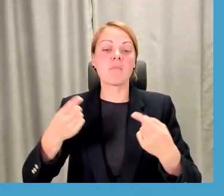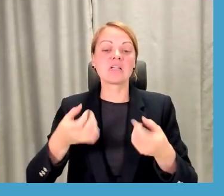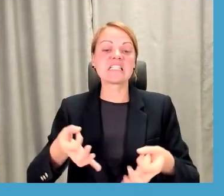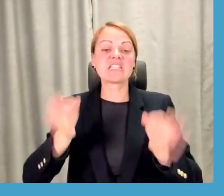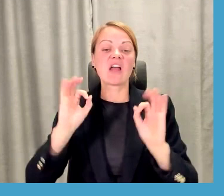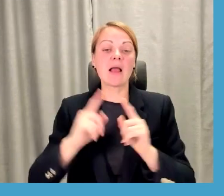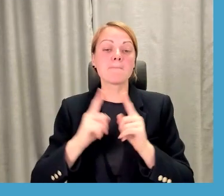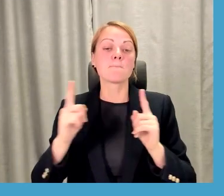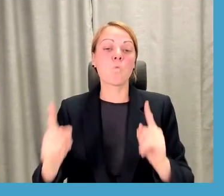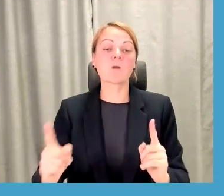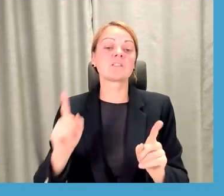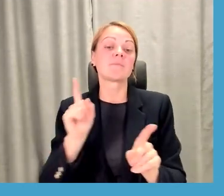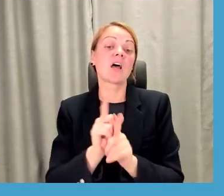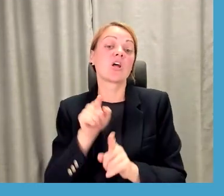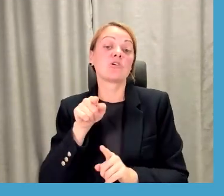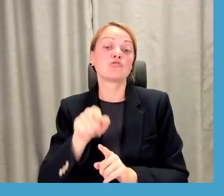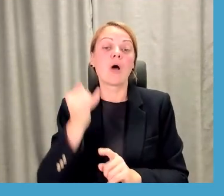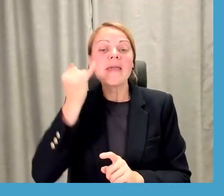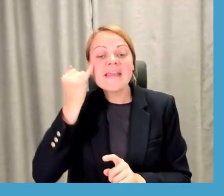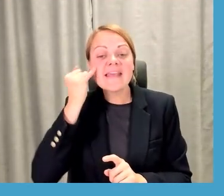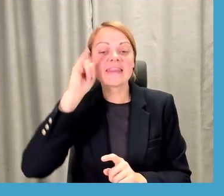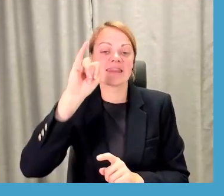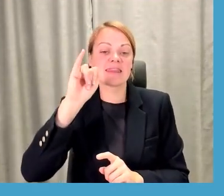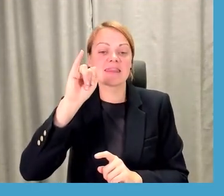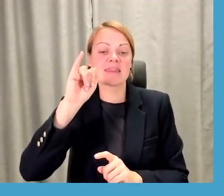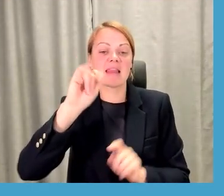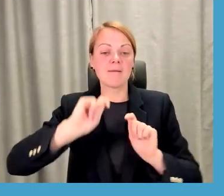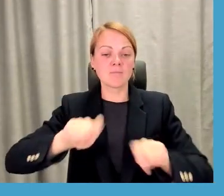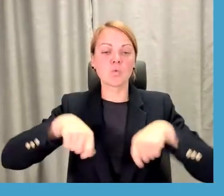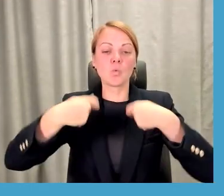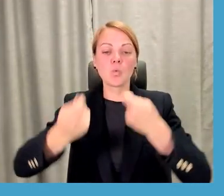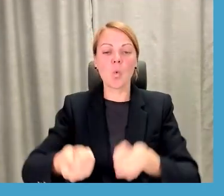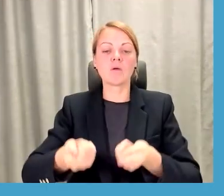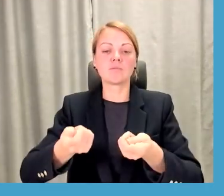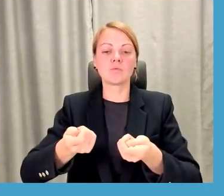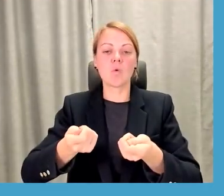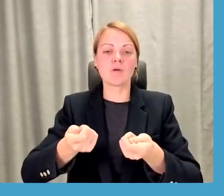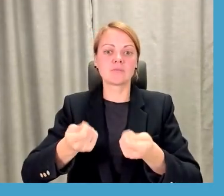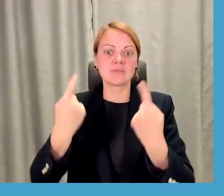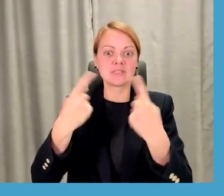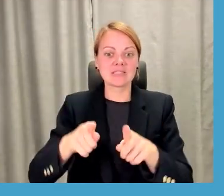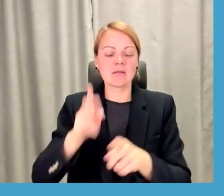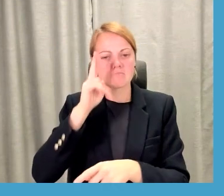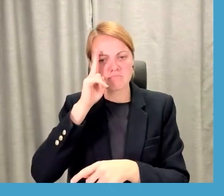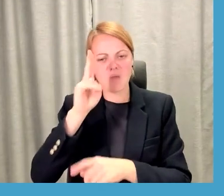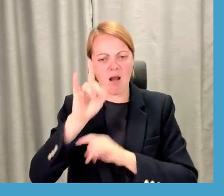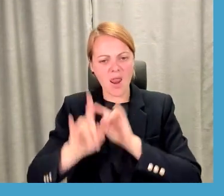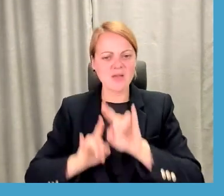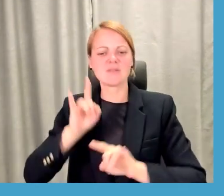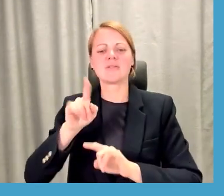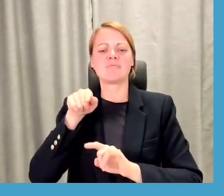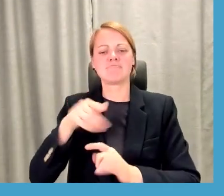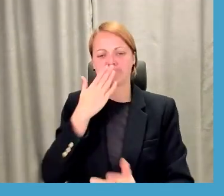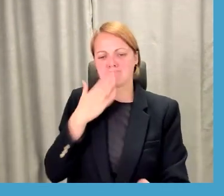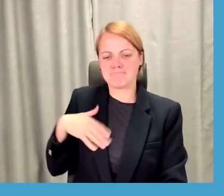posms ir arī šo te idejas spēti nodot citiem, spēt paliecināt par to, ka tavs